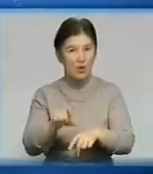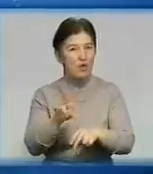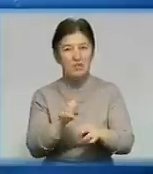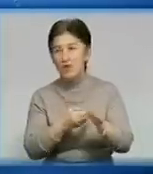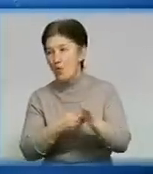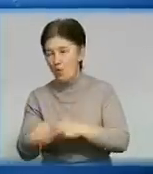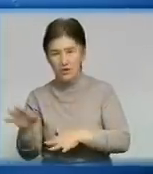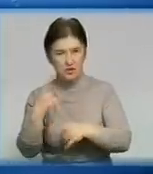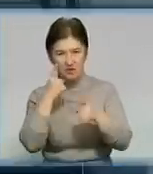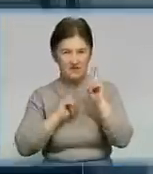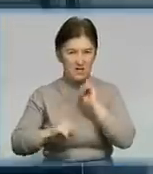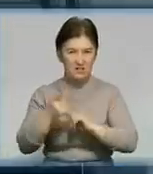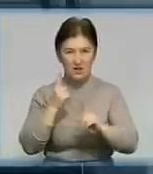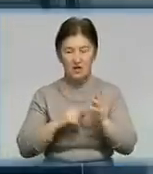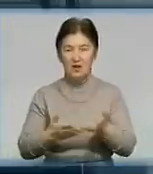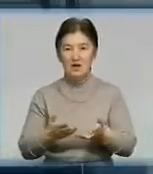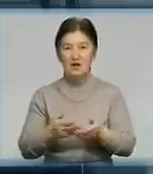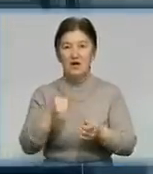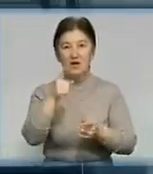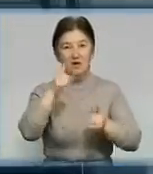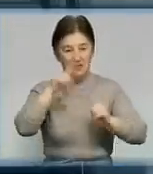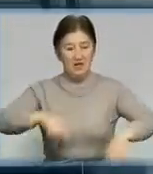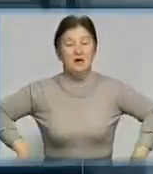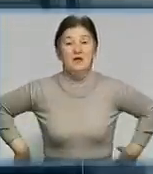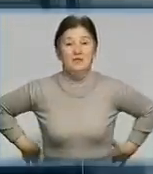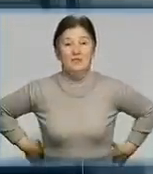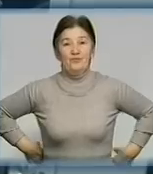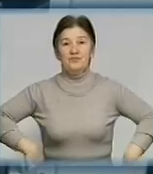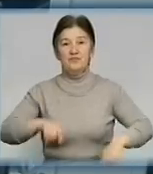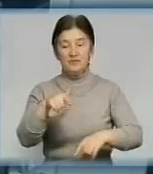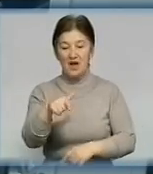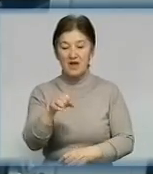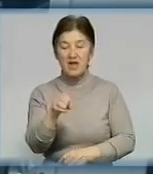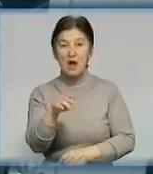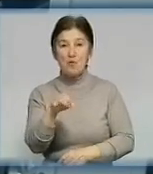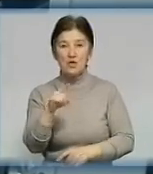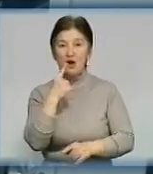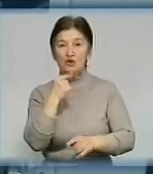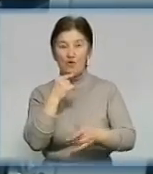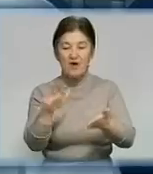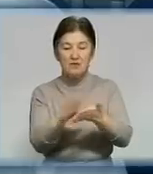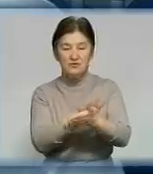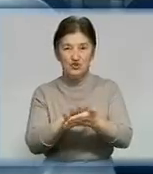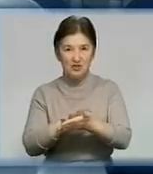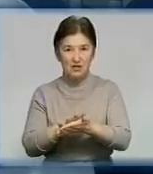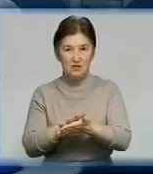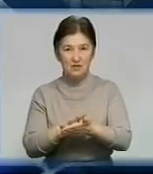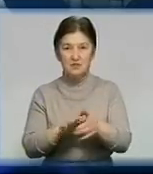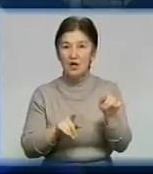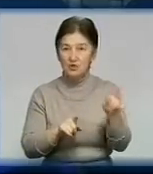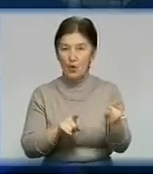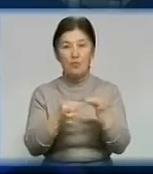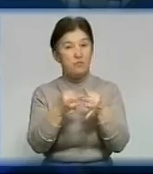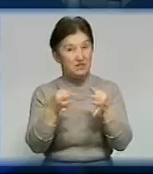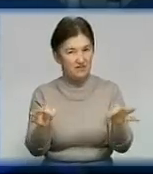це нове обладнання для проведення гемодіалізу. Воно більш якісно очищатиме кров, а відтак подовжуватиме життя хворому. Воно дозволяє